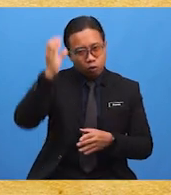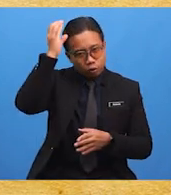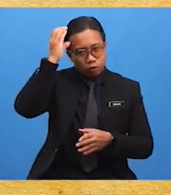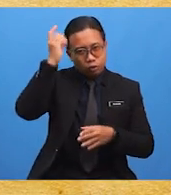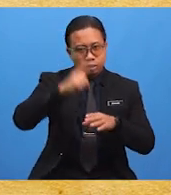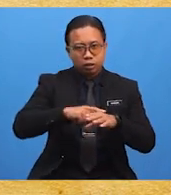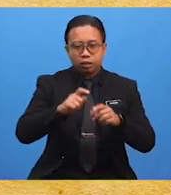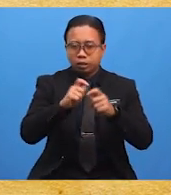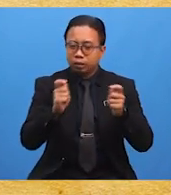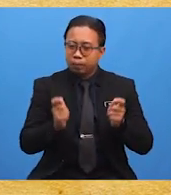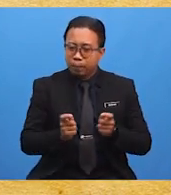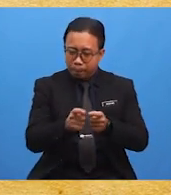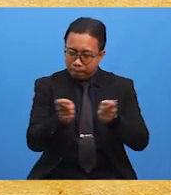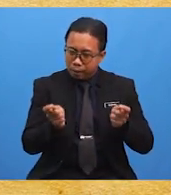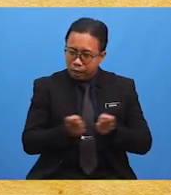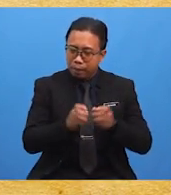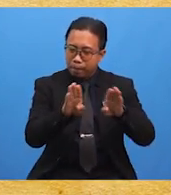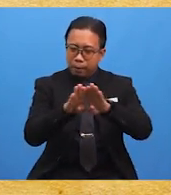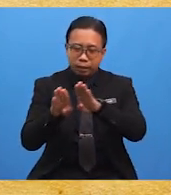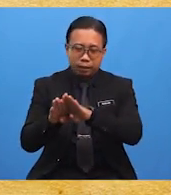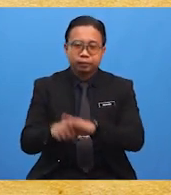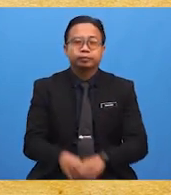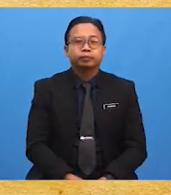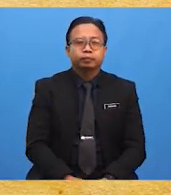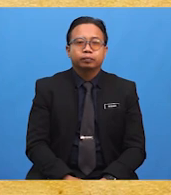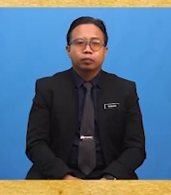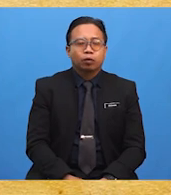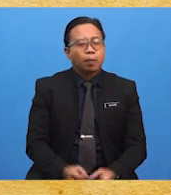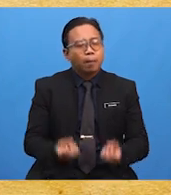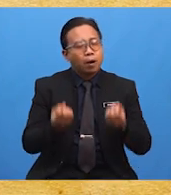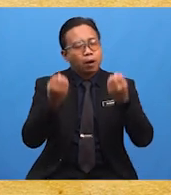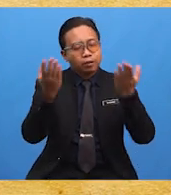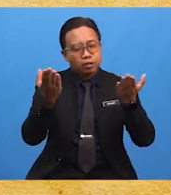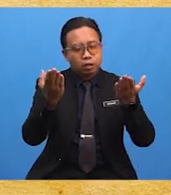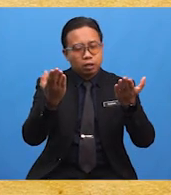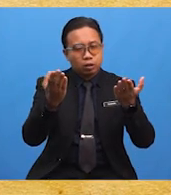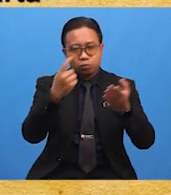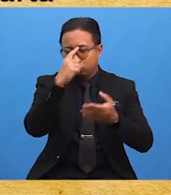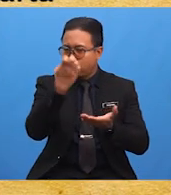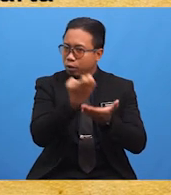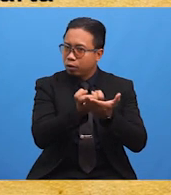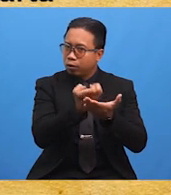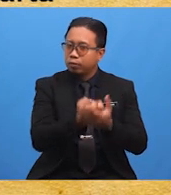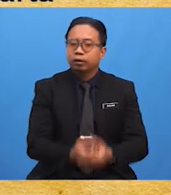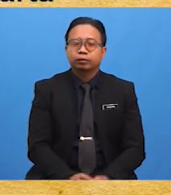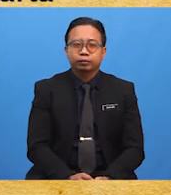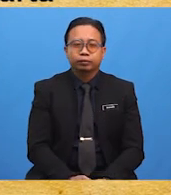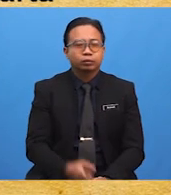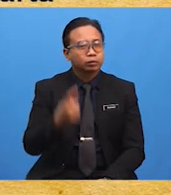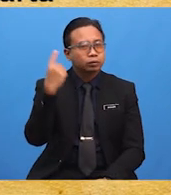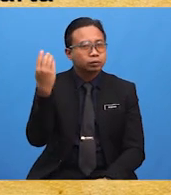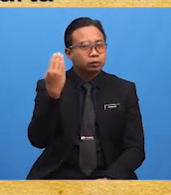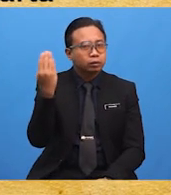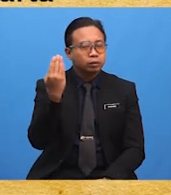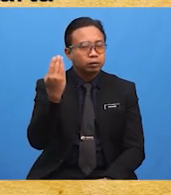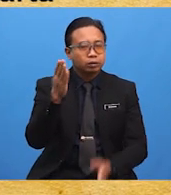bandar dan pekan yang mempunyai banyak peluang ekonomi. Kegiatan ekonomi yang lazim diceburi